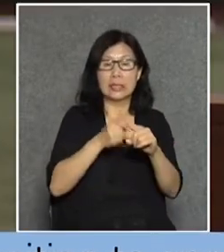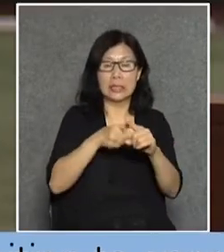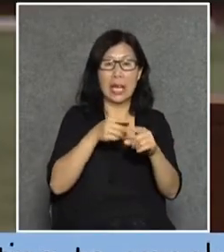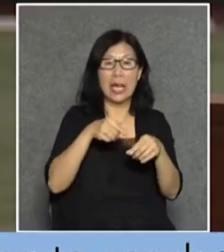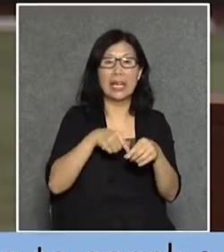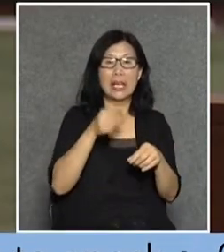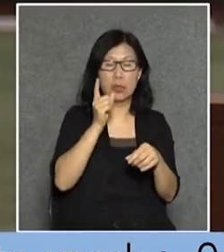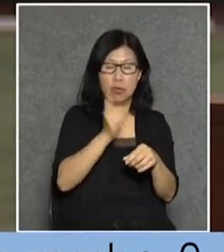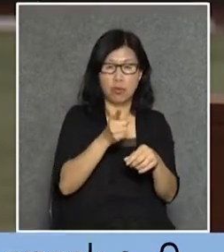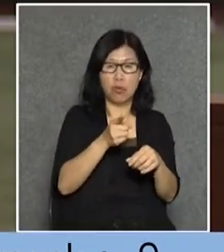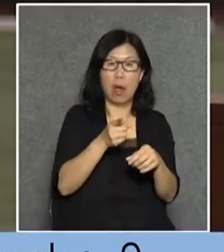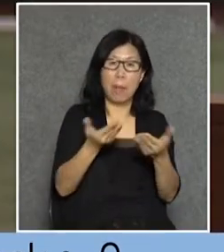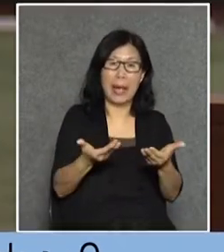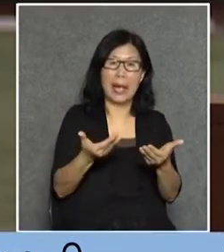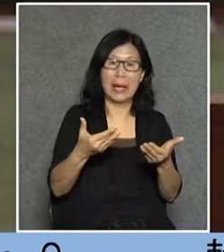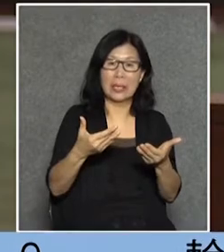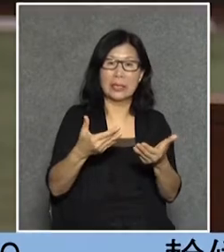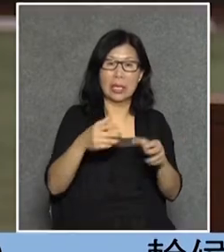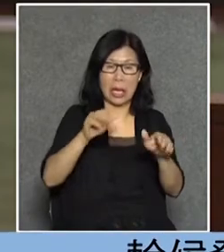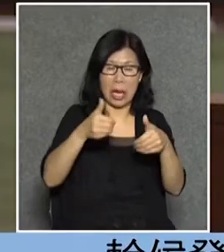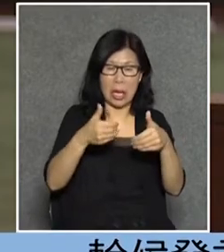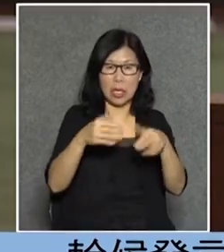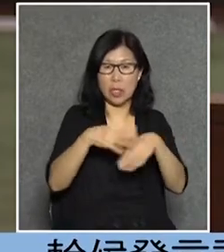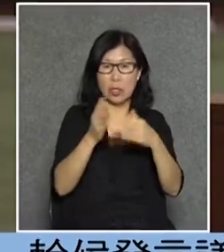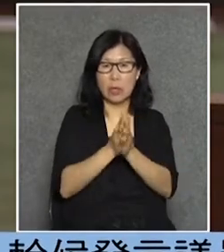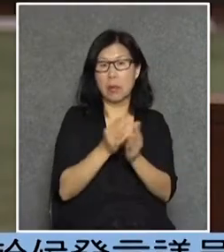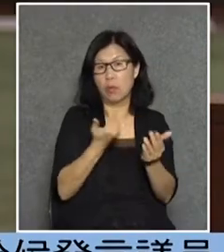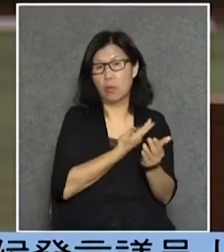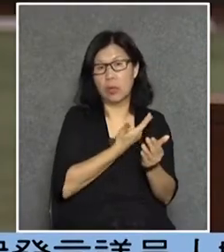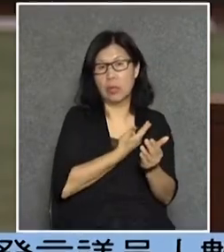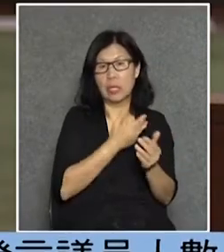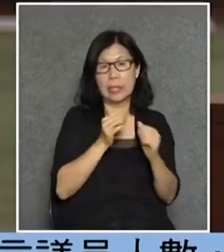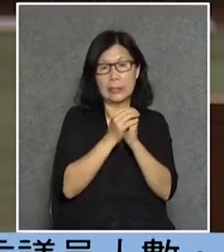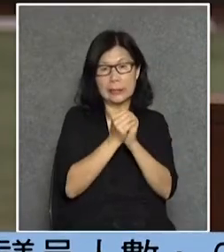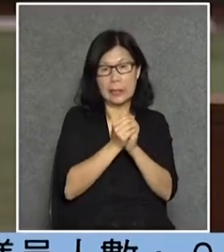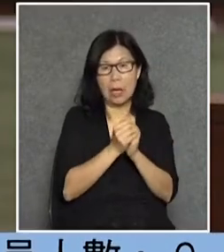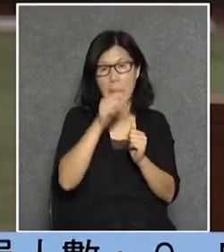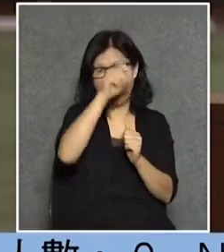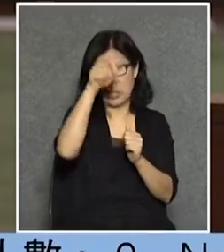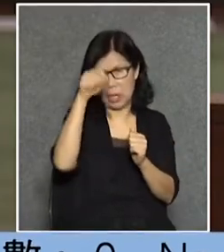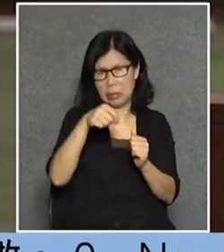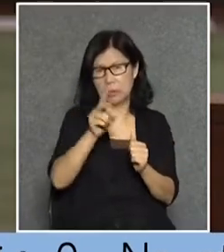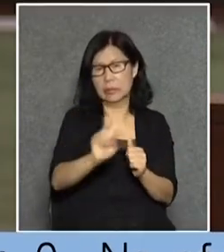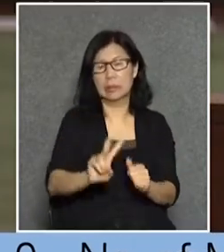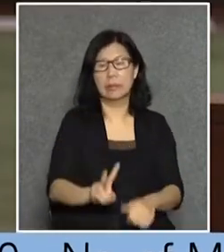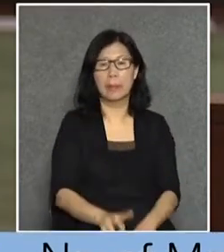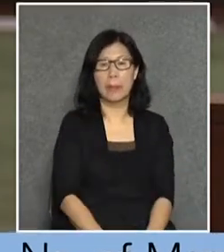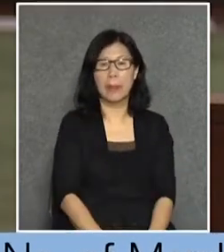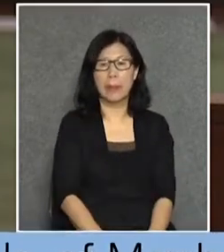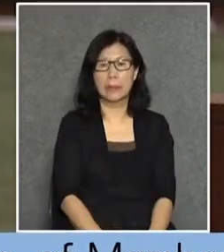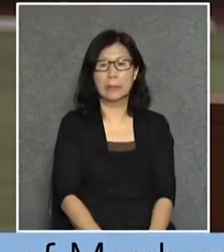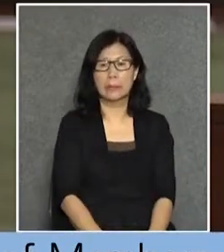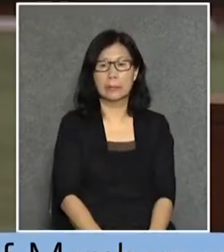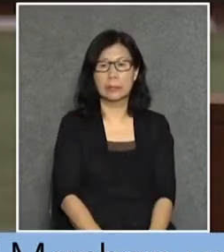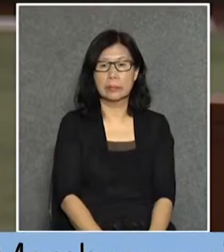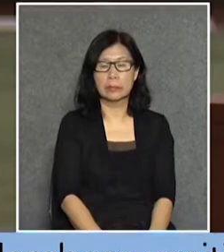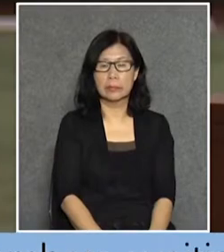你真的要求他做的這個就是問題這個亦都說到